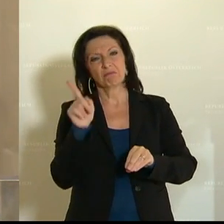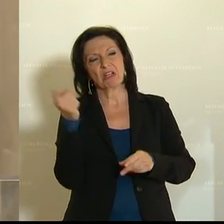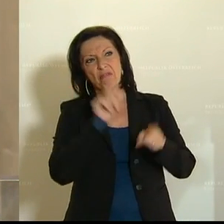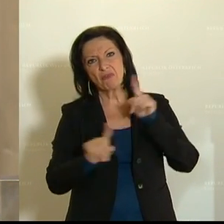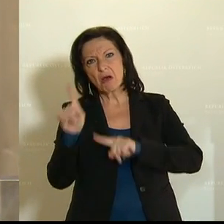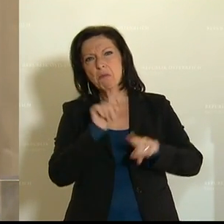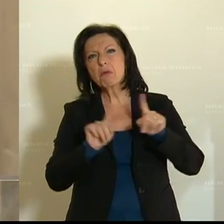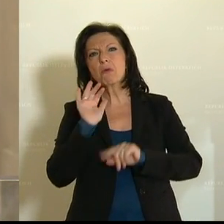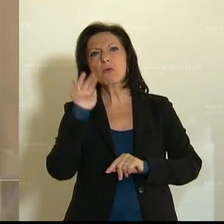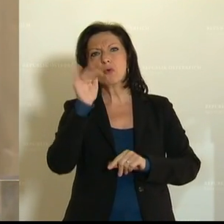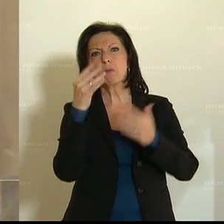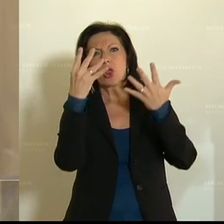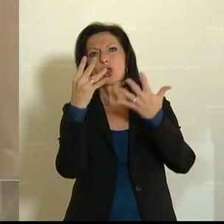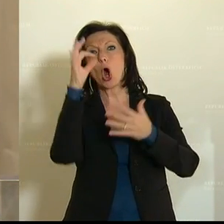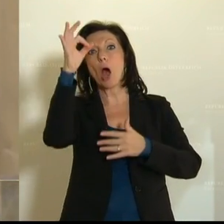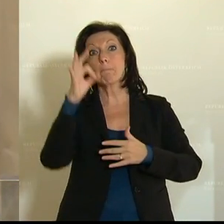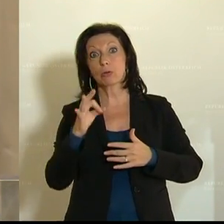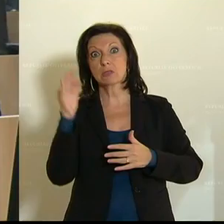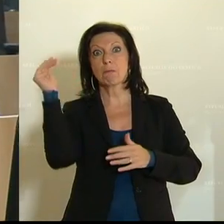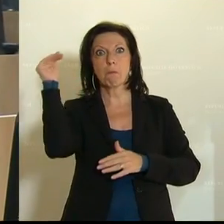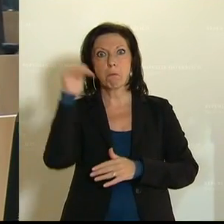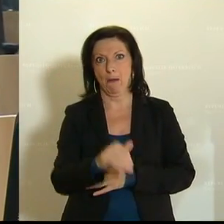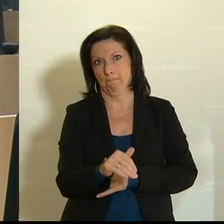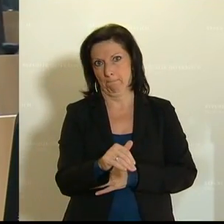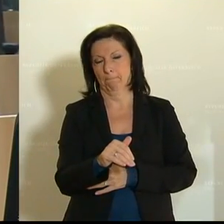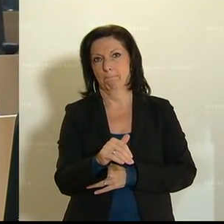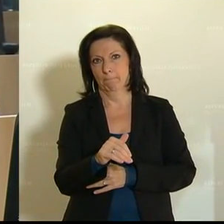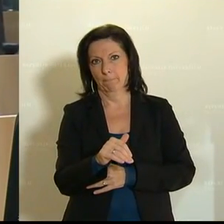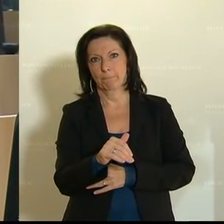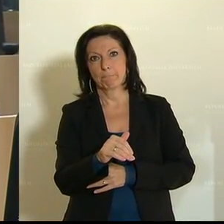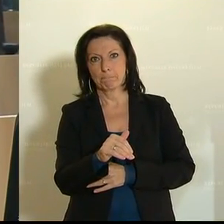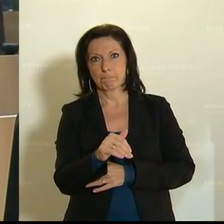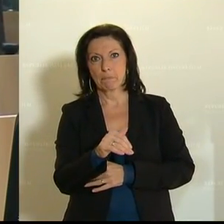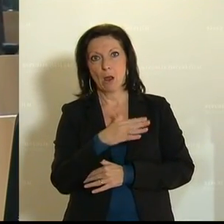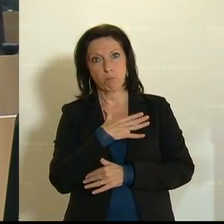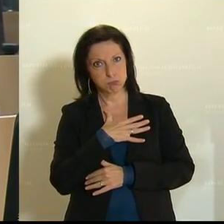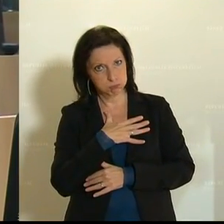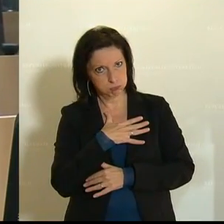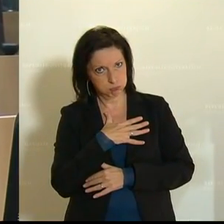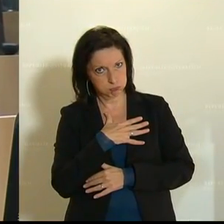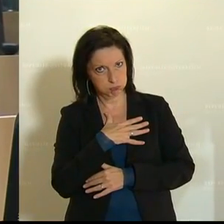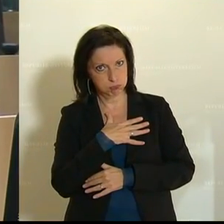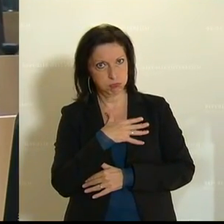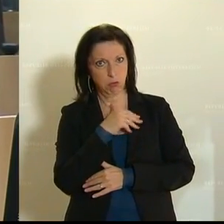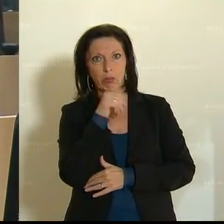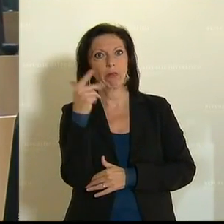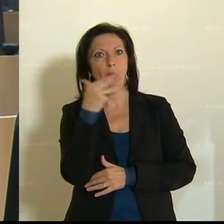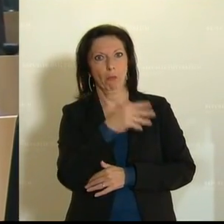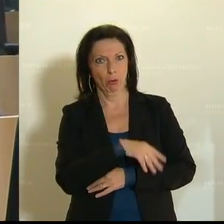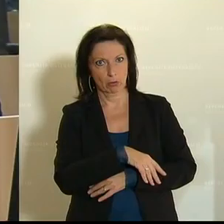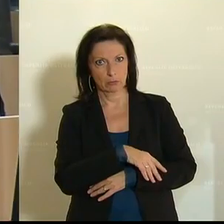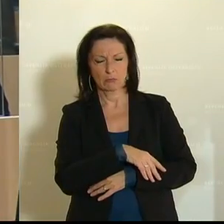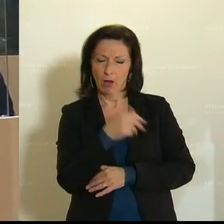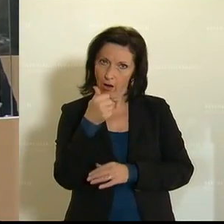Einbruch von über 9 Prozent kommen wird. Das ist kein Lapperl. Eines ist